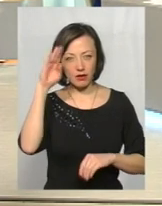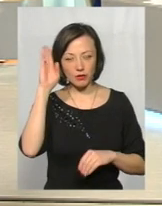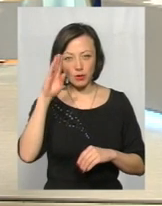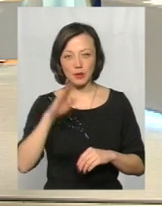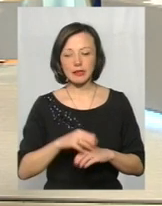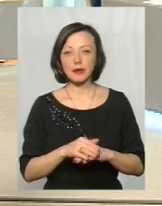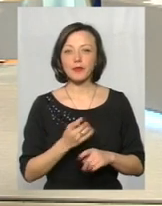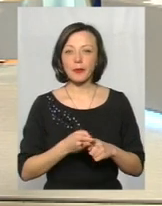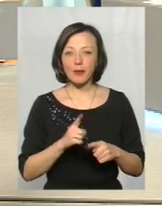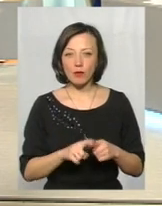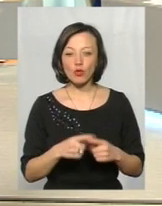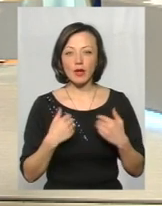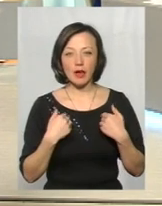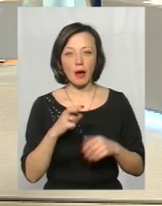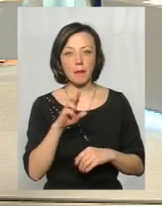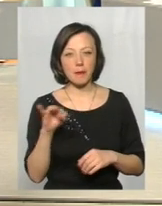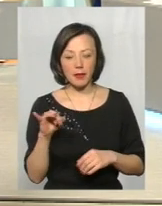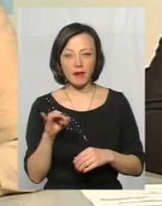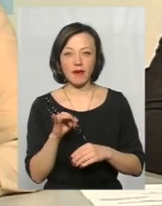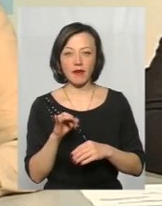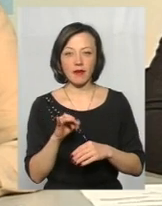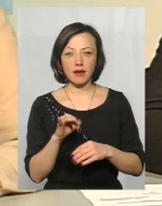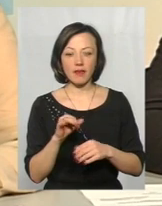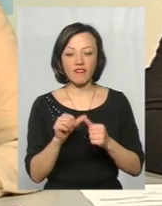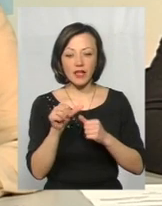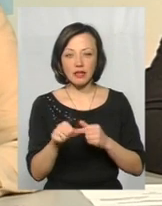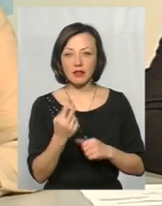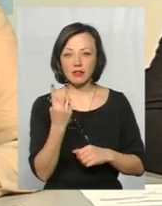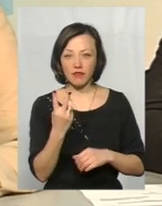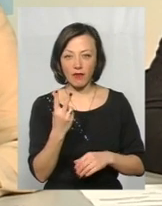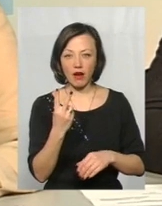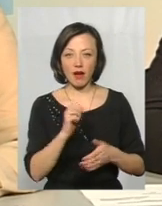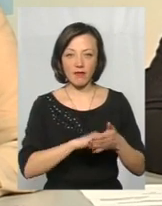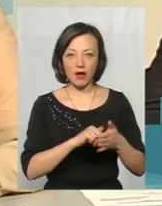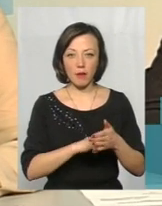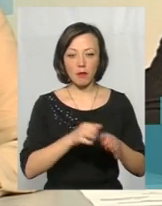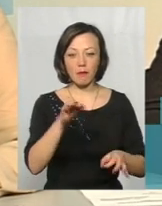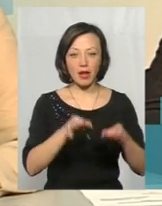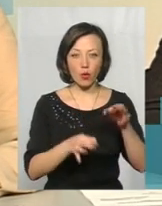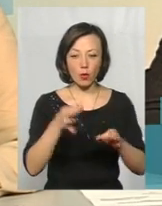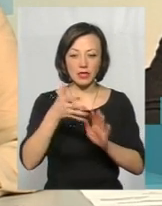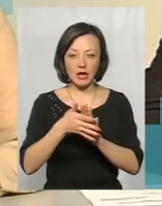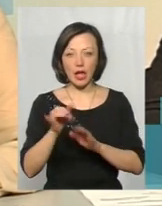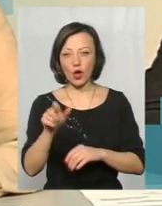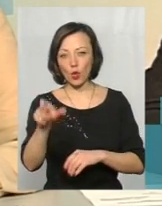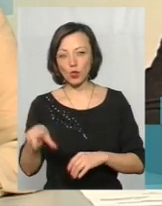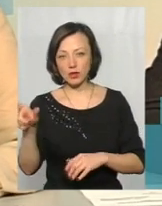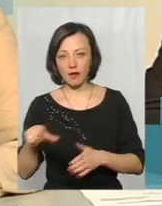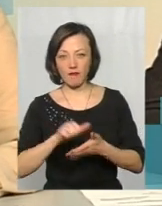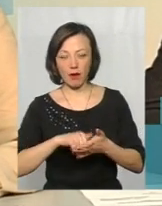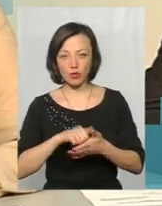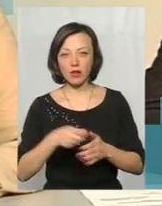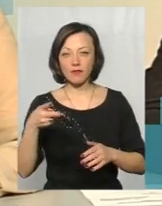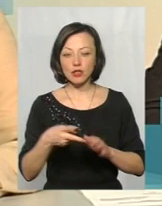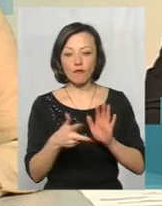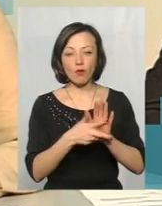Тому я би тут виділив два фактори. Це і природні, затікання, і людський фактор. В